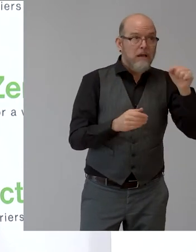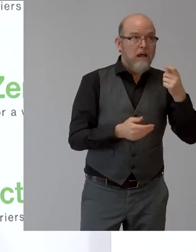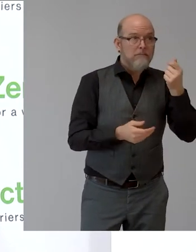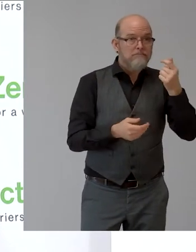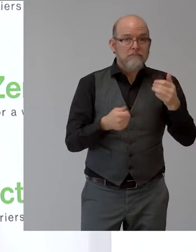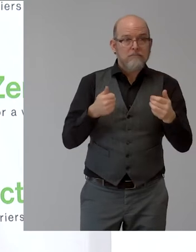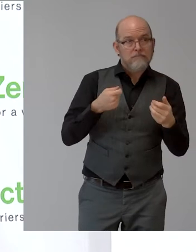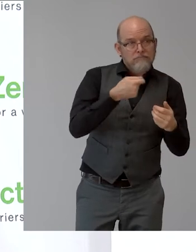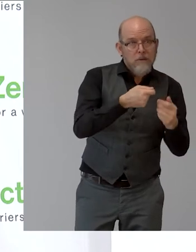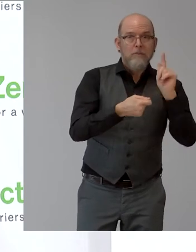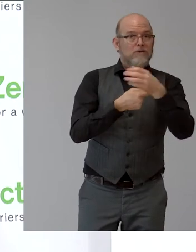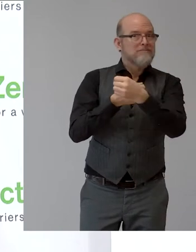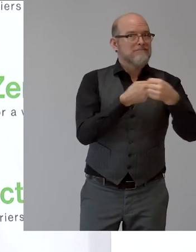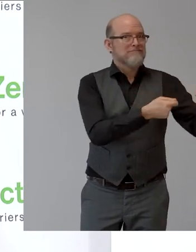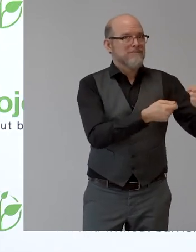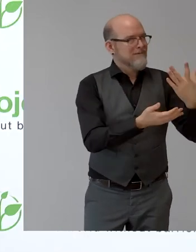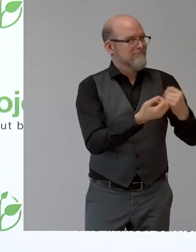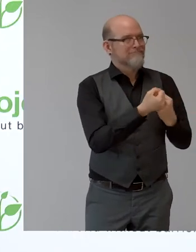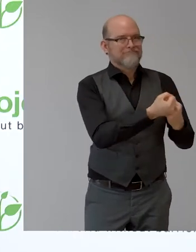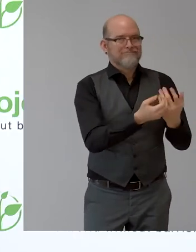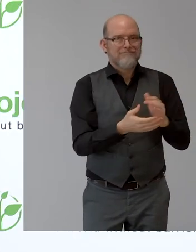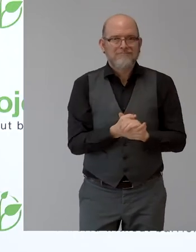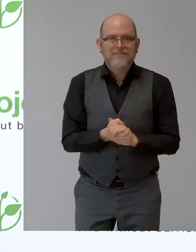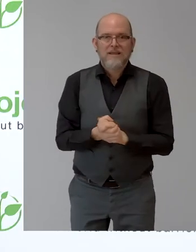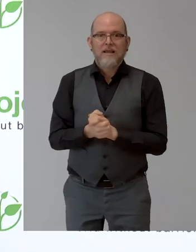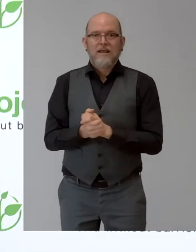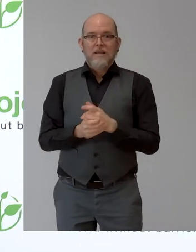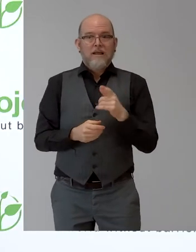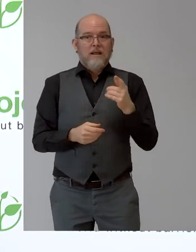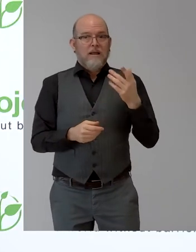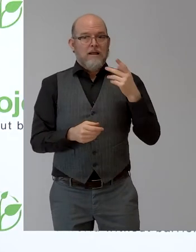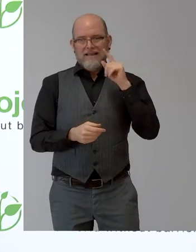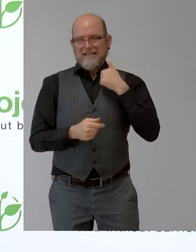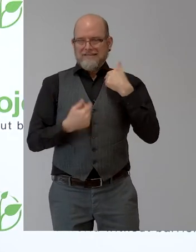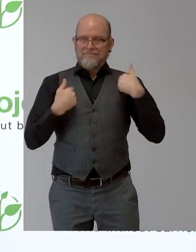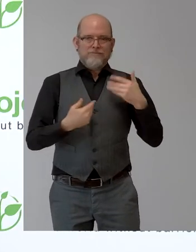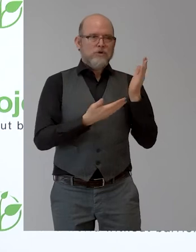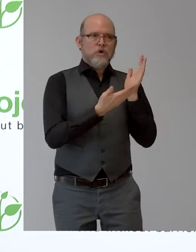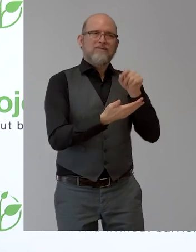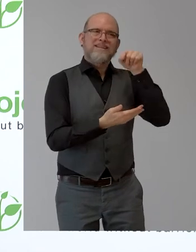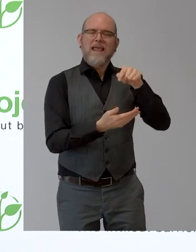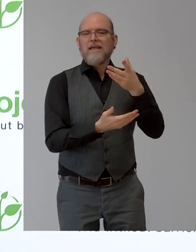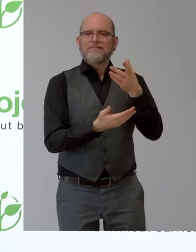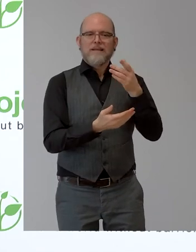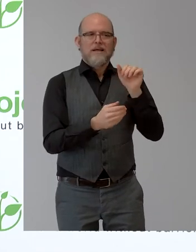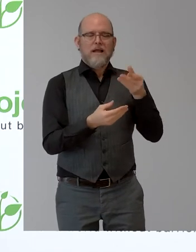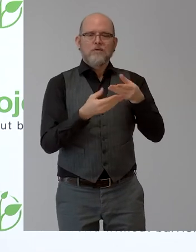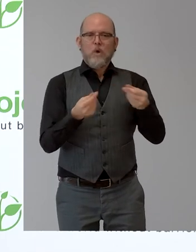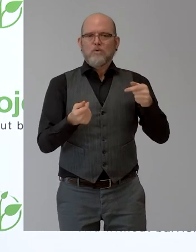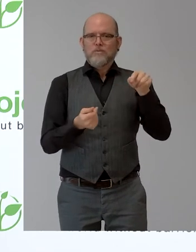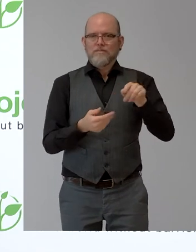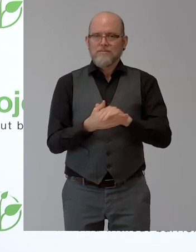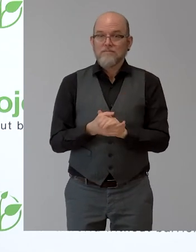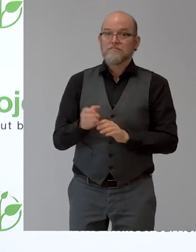Betriebsservice auch abnehmen. Also eine Forderung, die wir auch in unseren Zero-Project-Unternehmensdialogen immer wieder gehört haben, es den Unternehmen auch